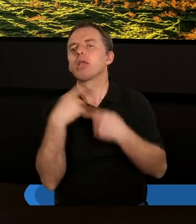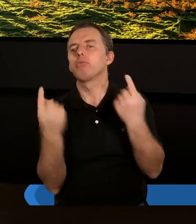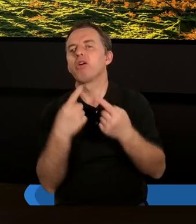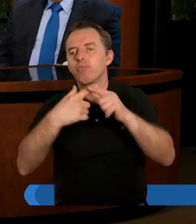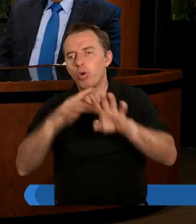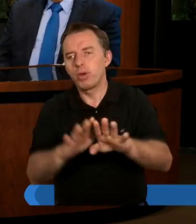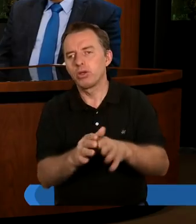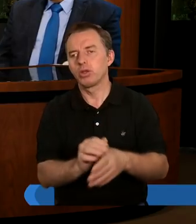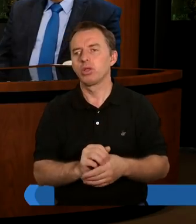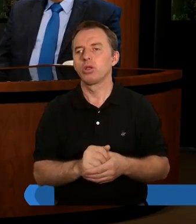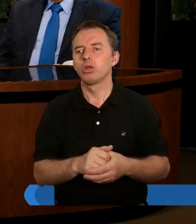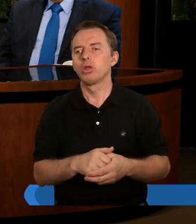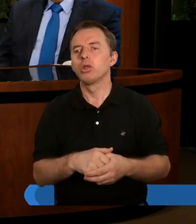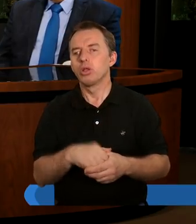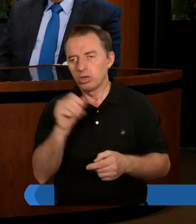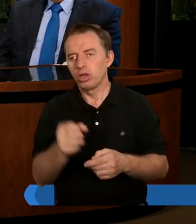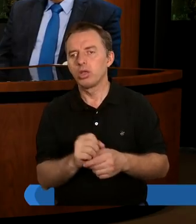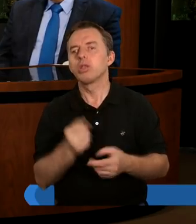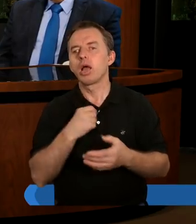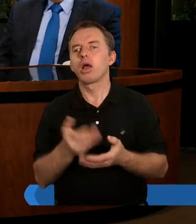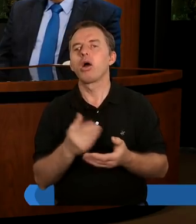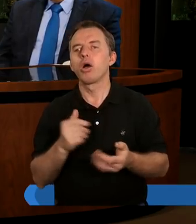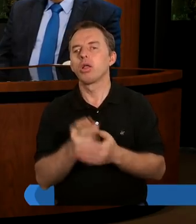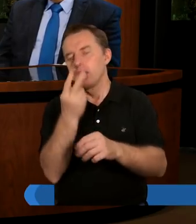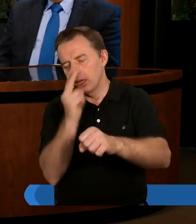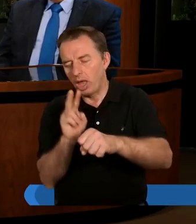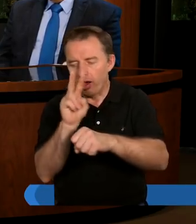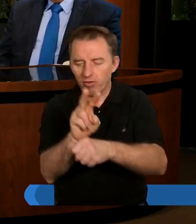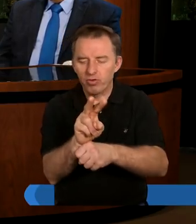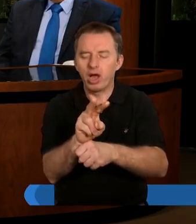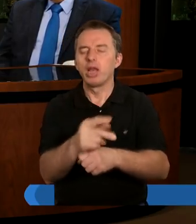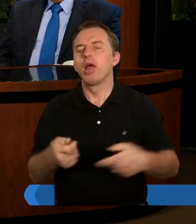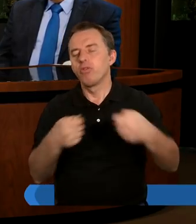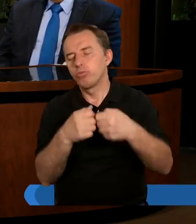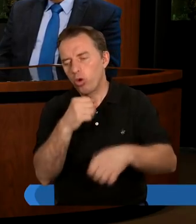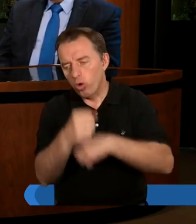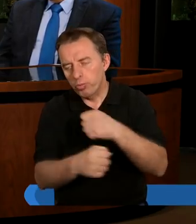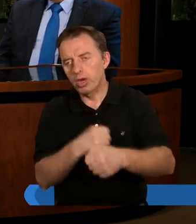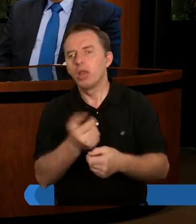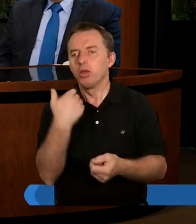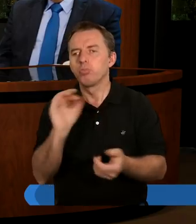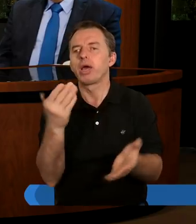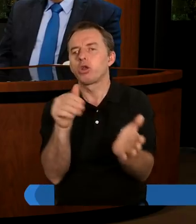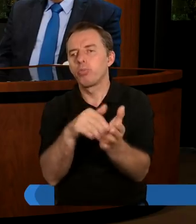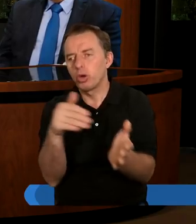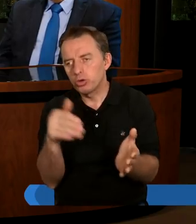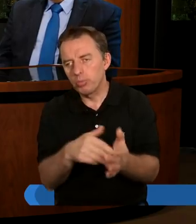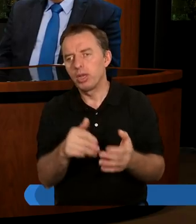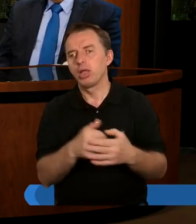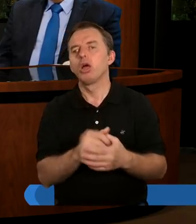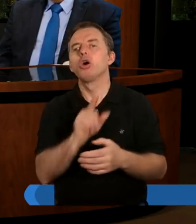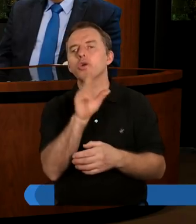kontekście? Doceniając. Zaufanego pomocnika. Jako zaufanego współpracownika. Mówi, że jest mi bardzo potrzebny,